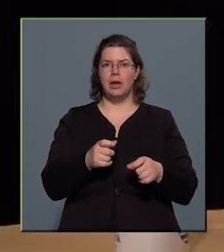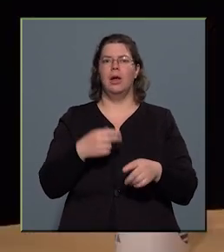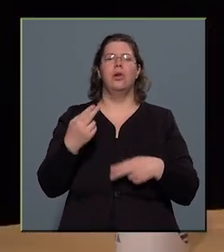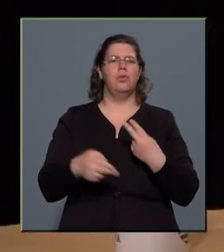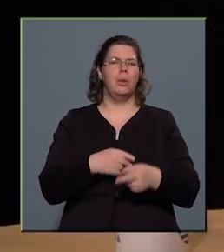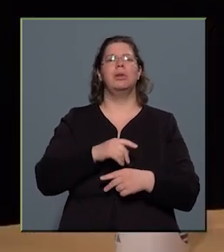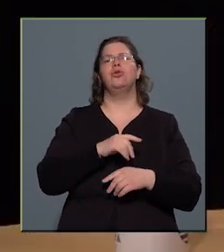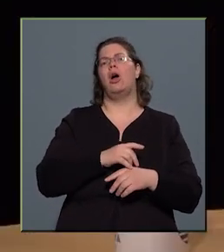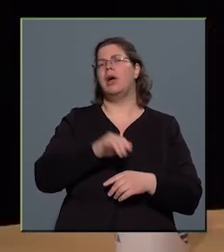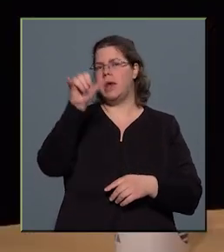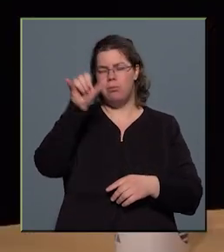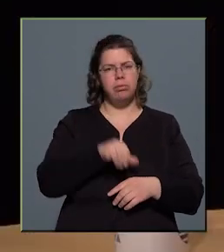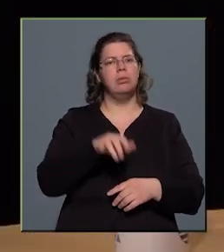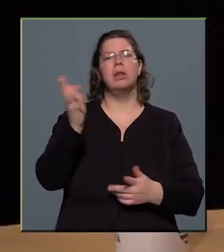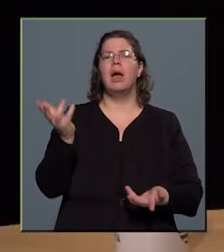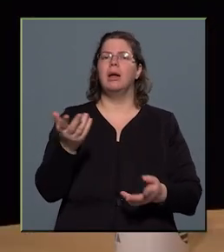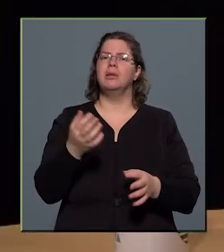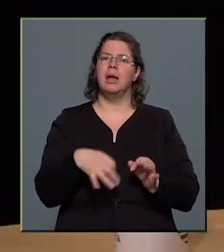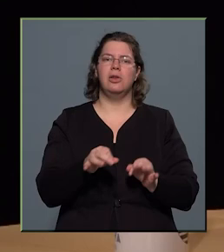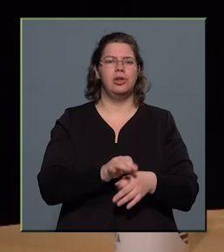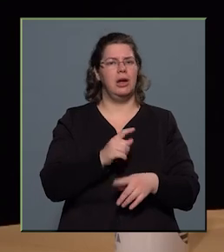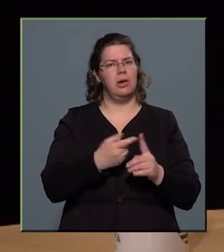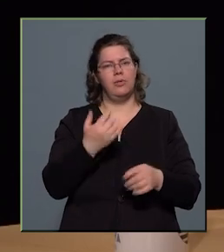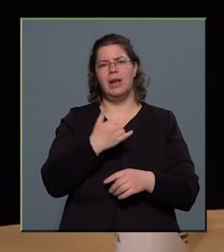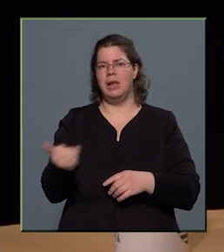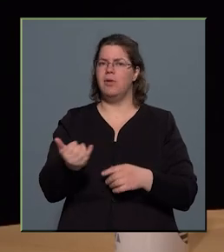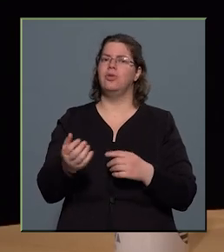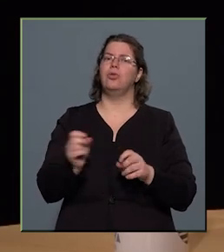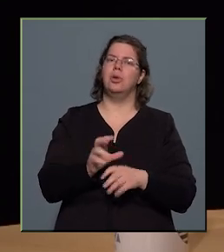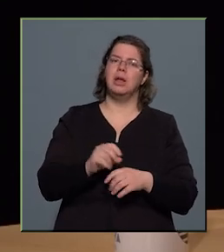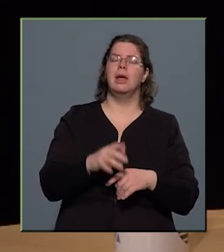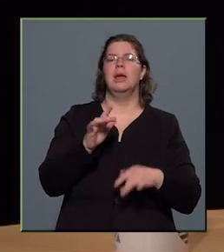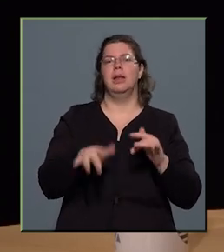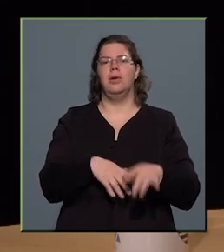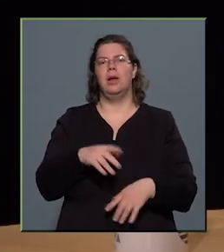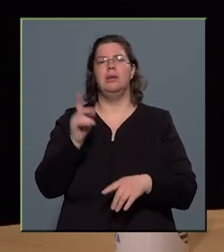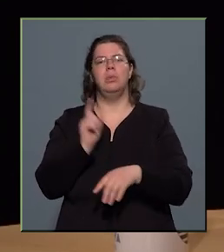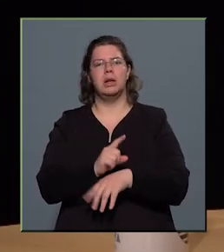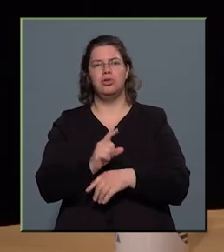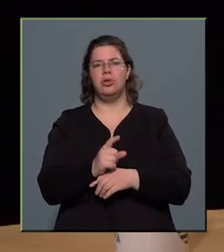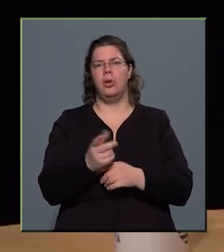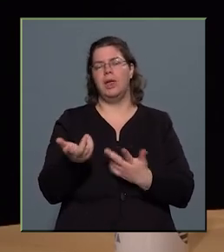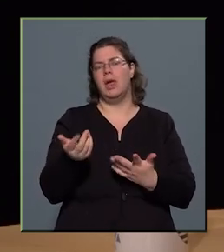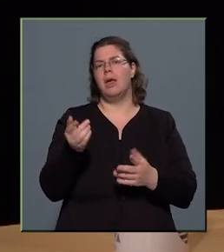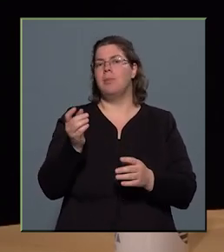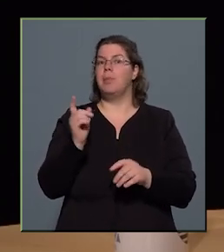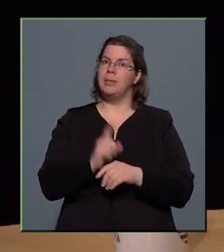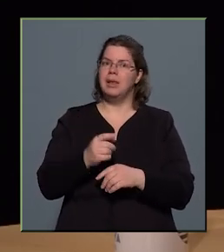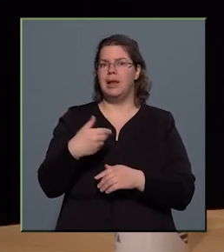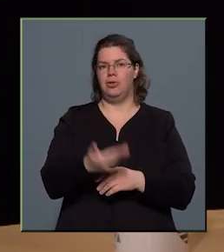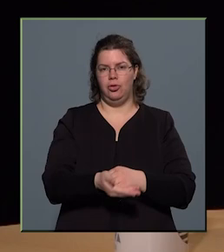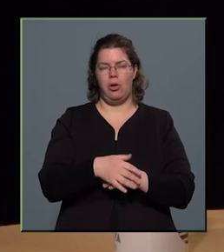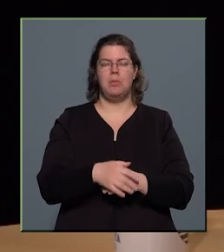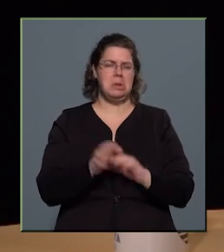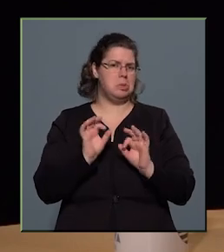teljesítik az űrállomáson a féléves küldetéseket, időnként parancsnoki, meg bizzatást is kapnak, tehát ott működik